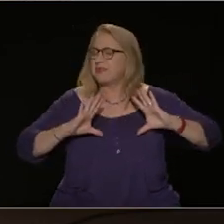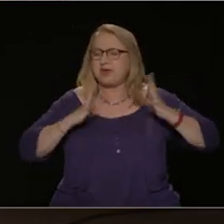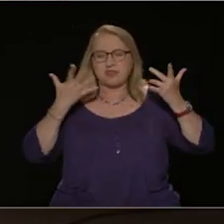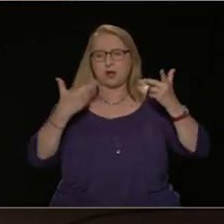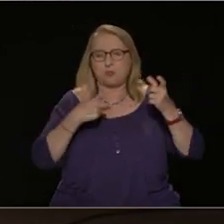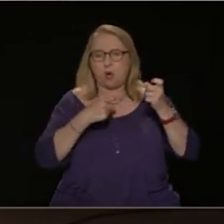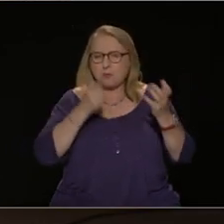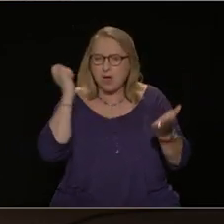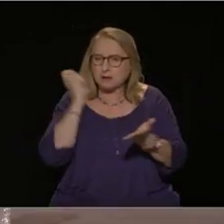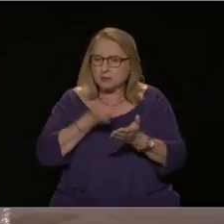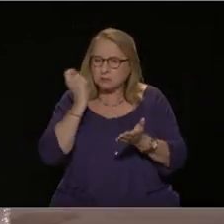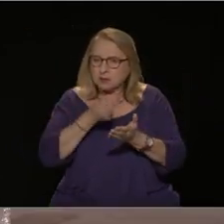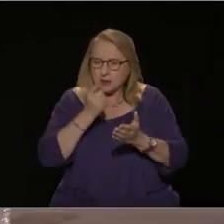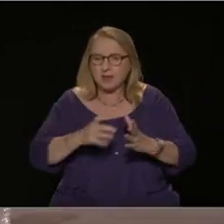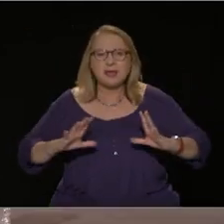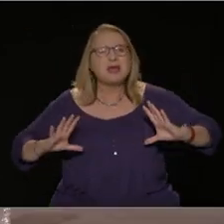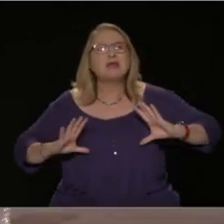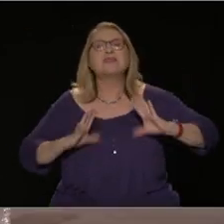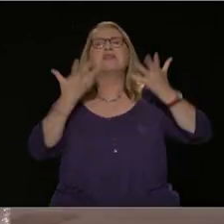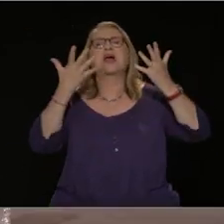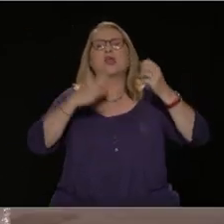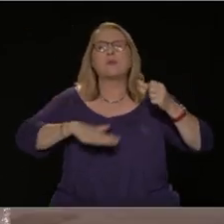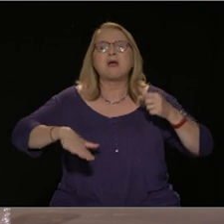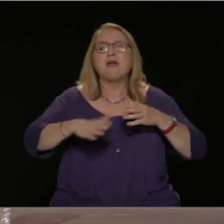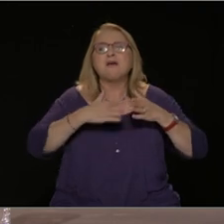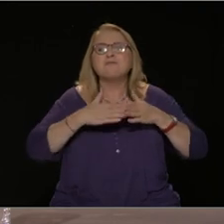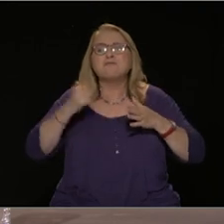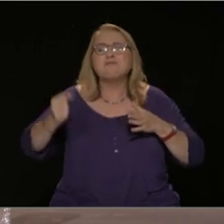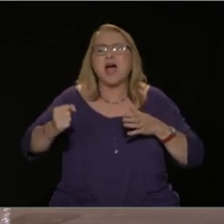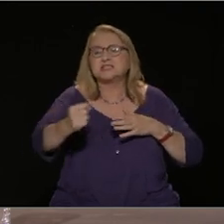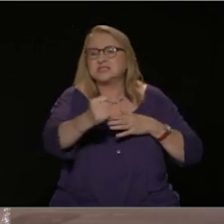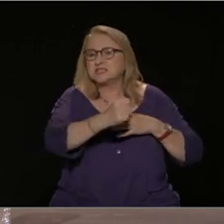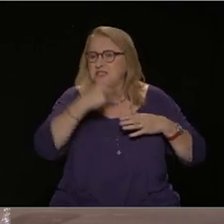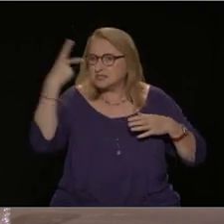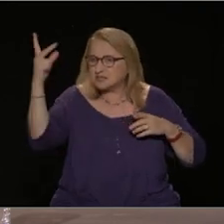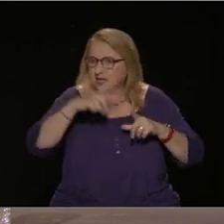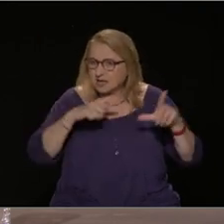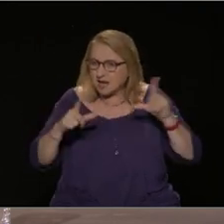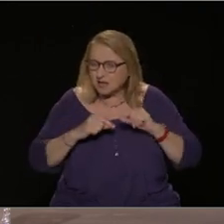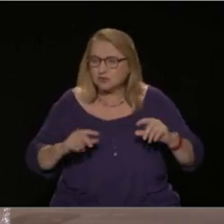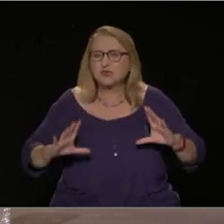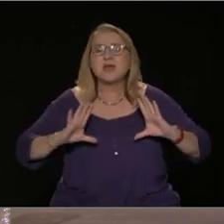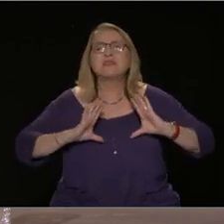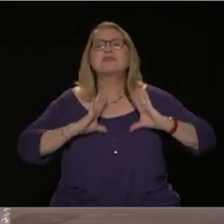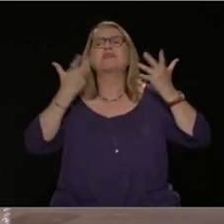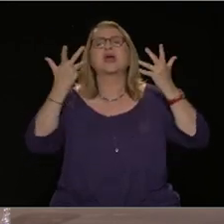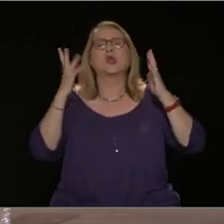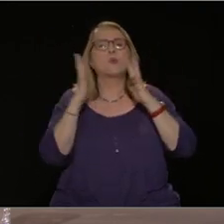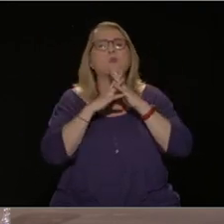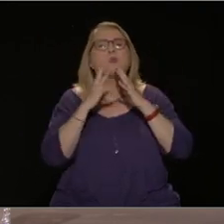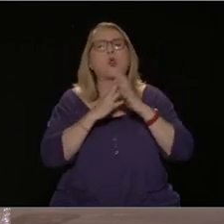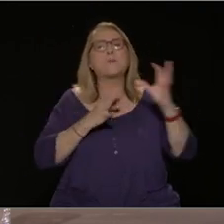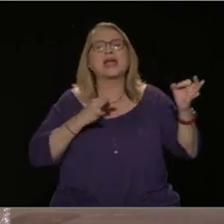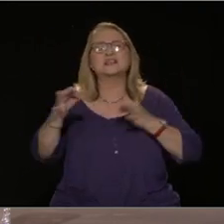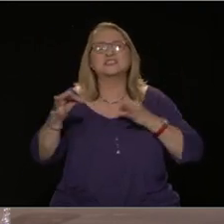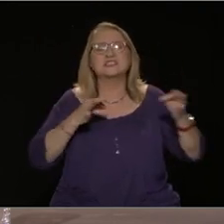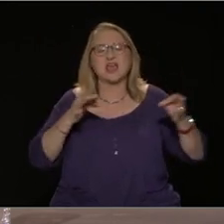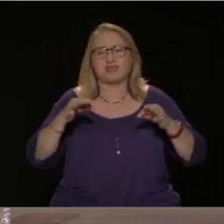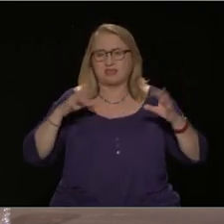πολεμικόαπηλα και τυχοδιοκτικά σχέδια των αστικών τάξεων και βέβαια ενάντια στους